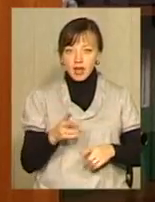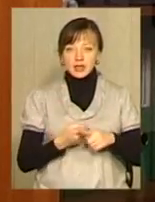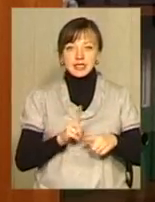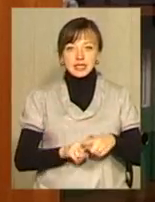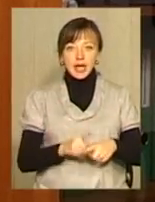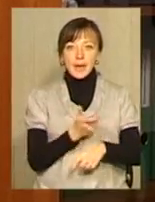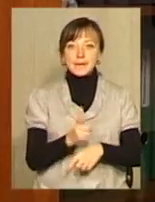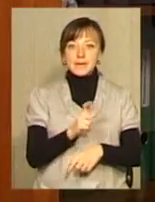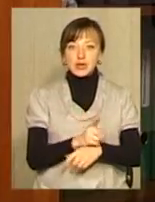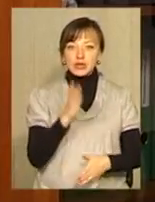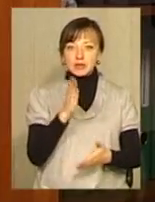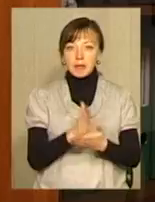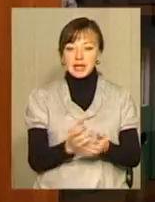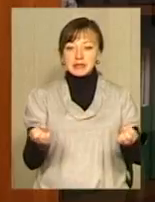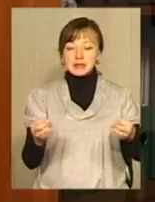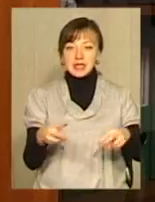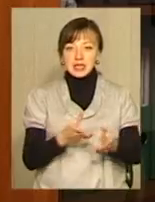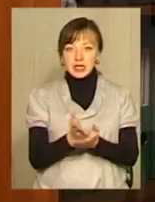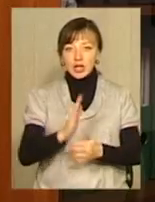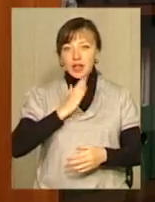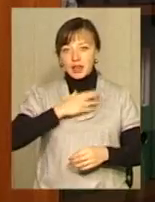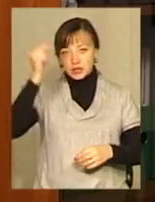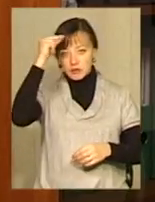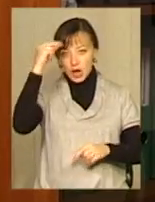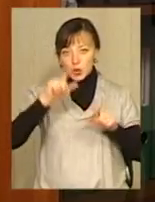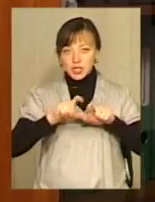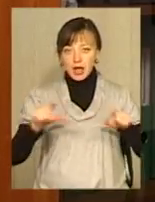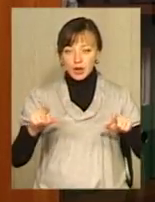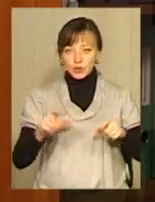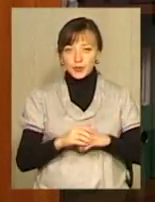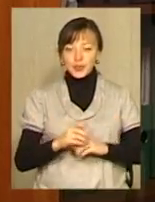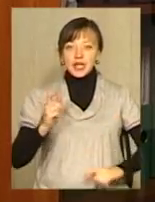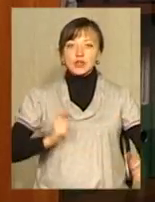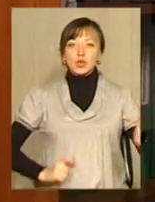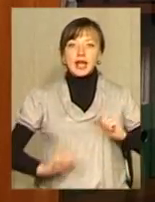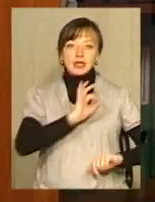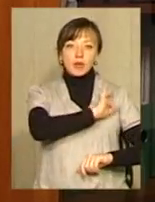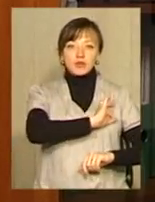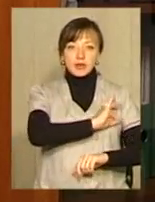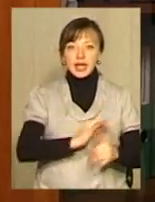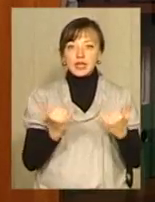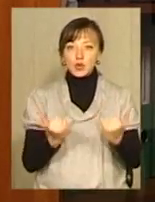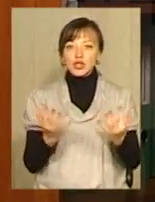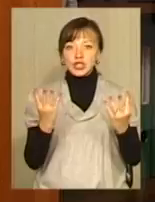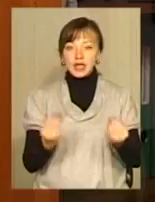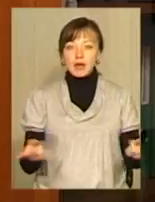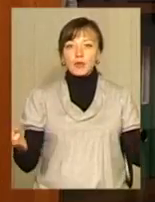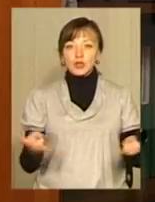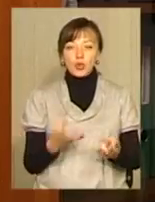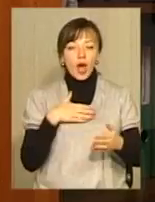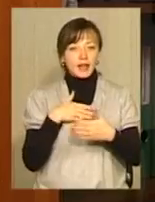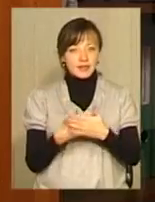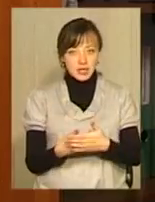це має більшу спеціалізацію для нашого навчального закладу. Студентські профспілки на сьогоднішній день потребують